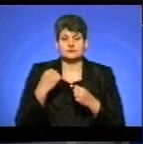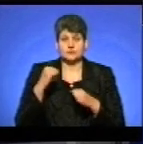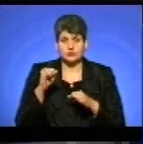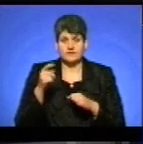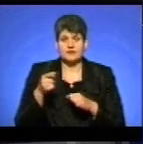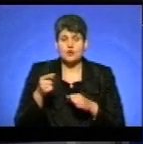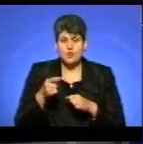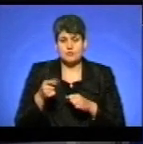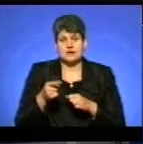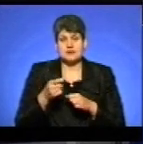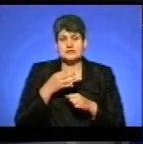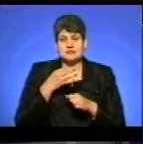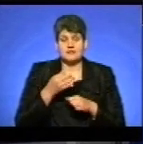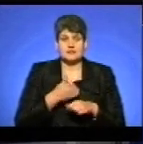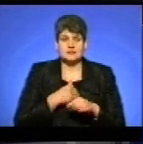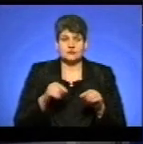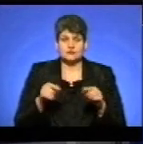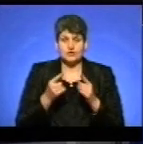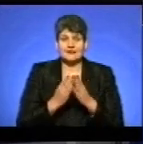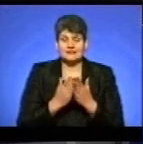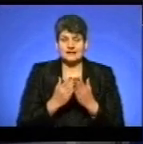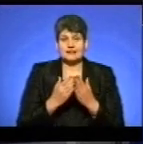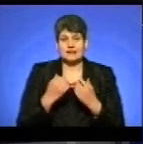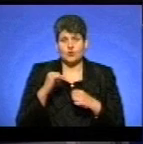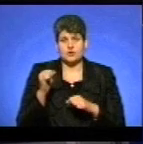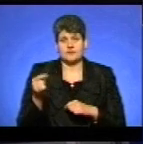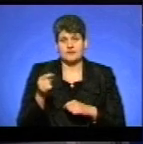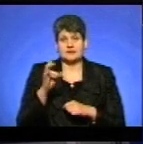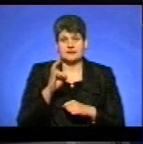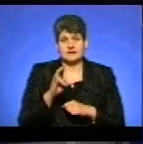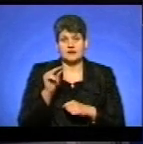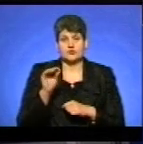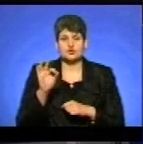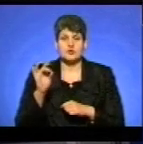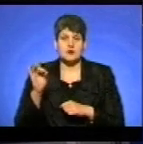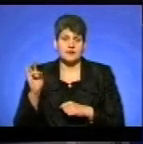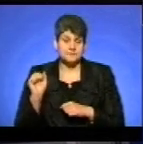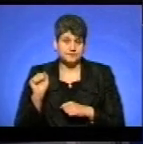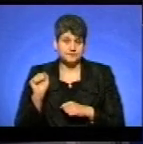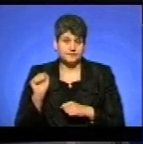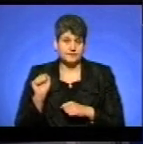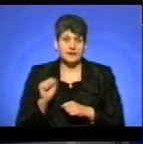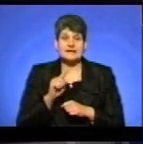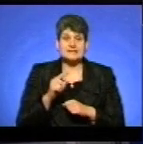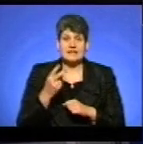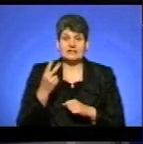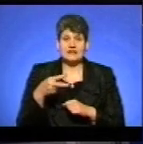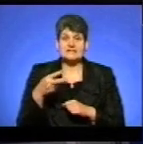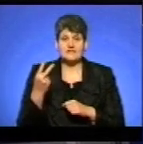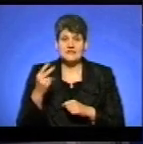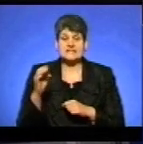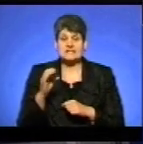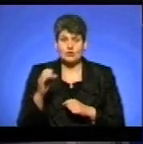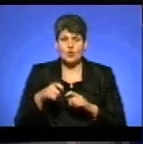Тернополя, повідомила ініціатор створення книги рекордів Тернополя Наталія Чорна. І за 22 секунди